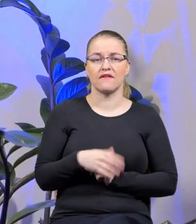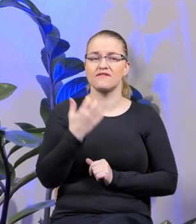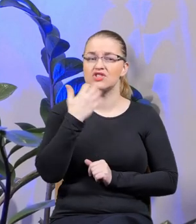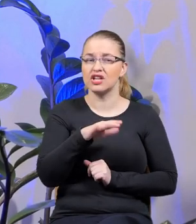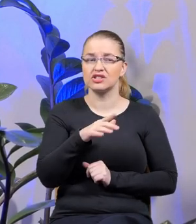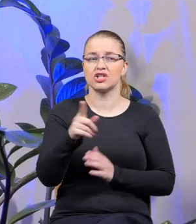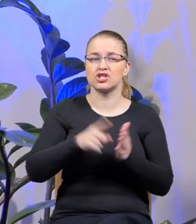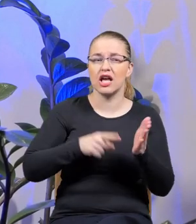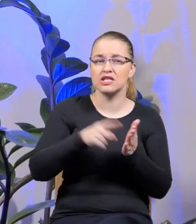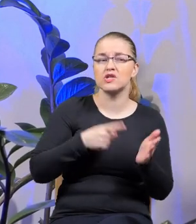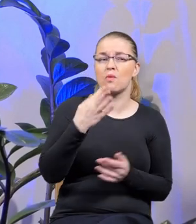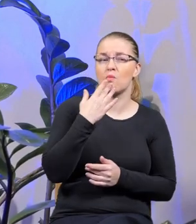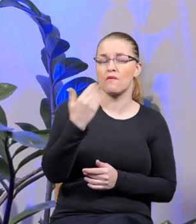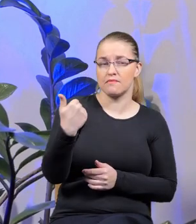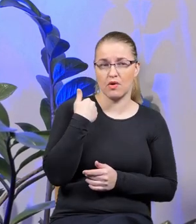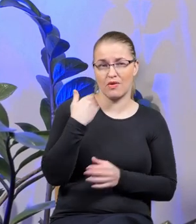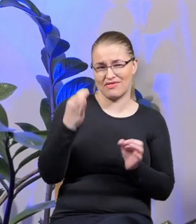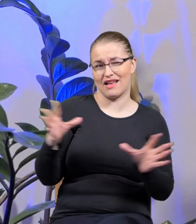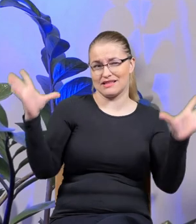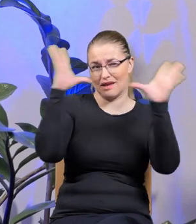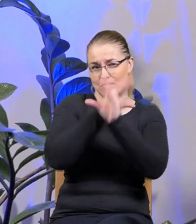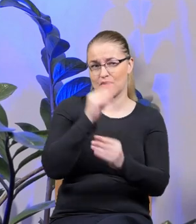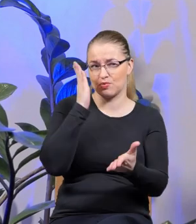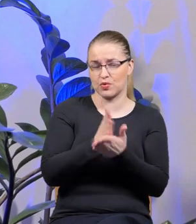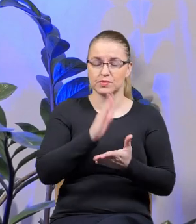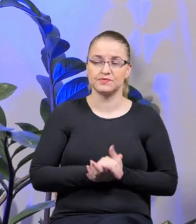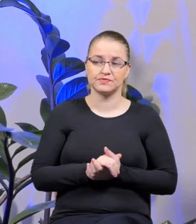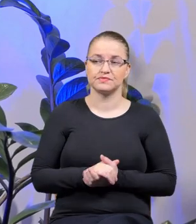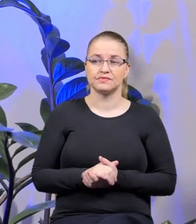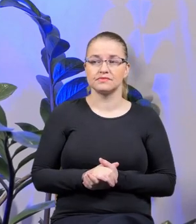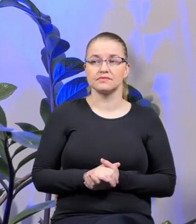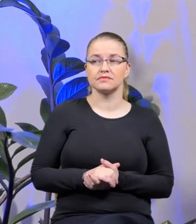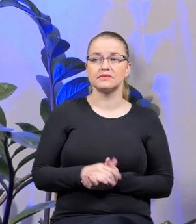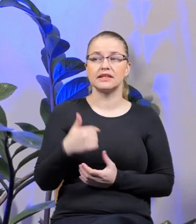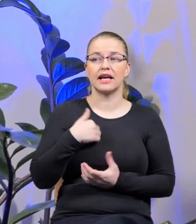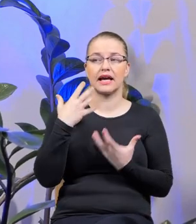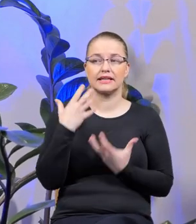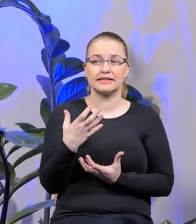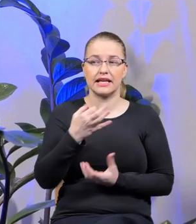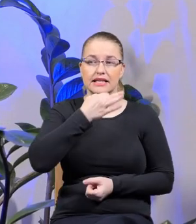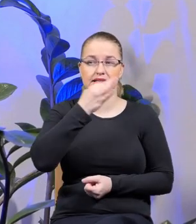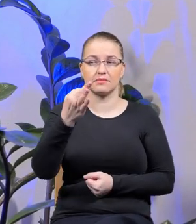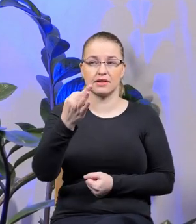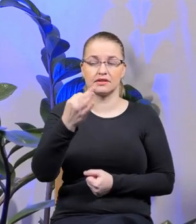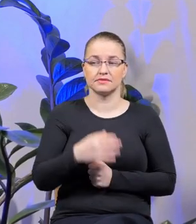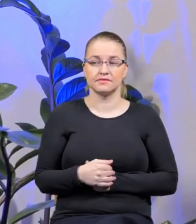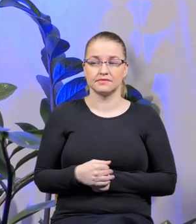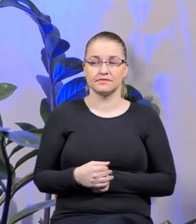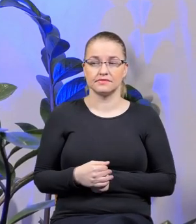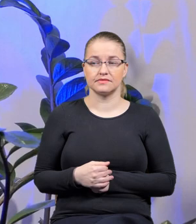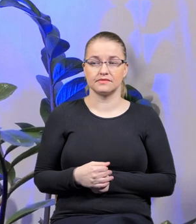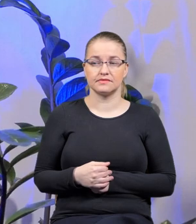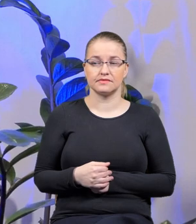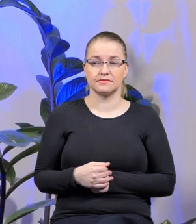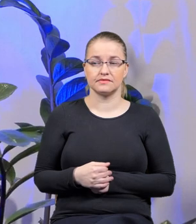często o tym mówiono, jednak teraz zapomniano. I chcę zapytać, czy odbieracie